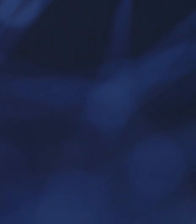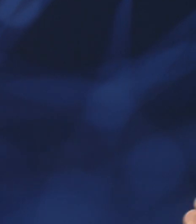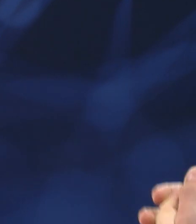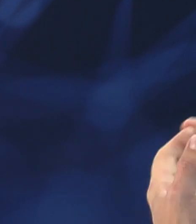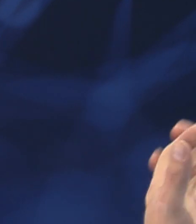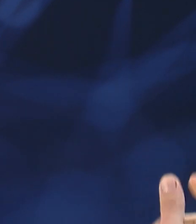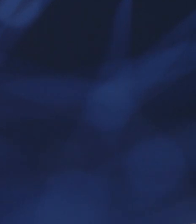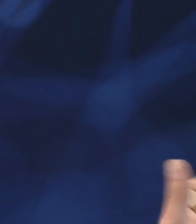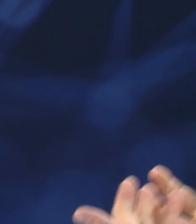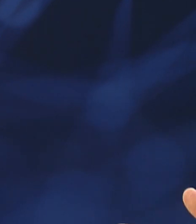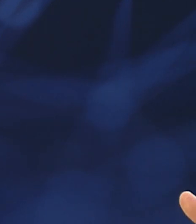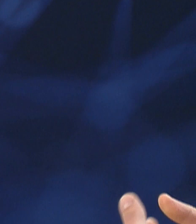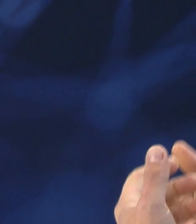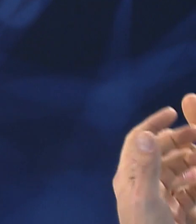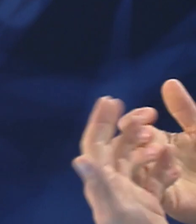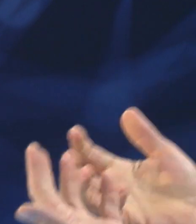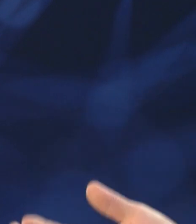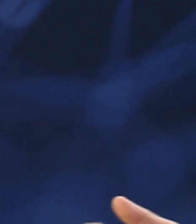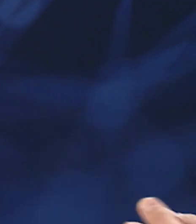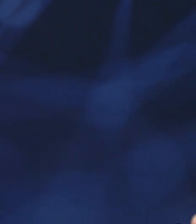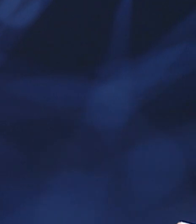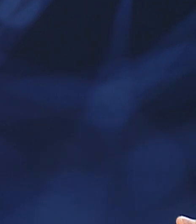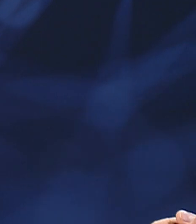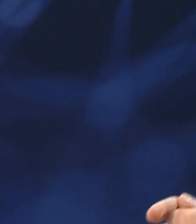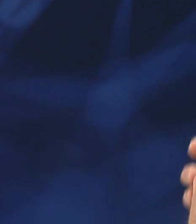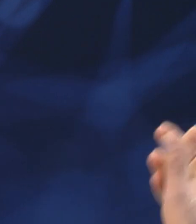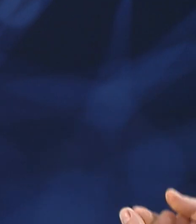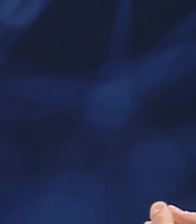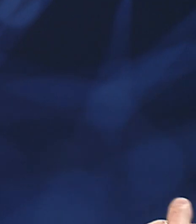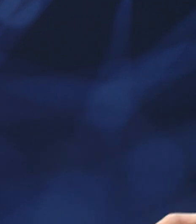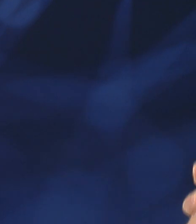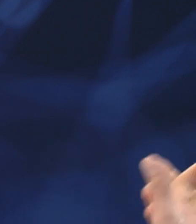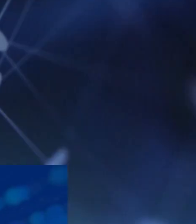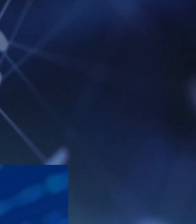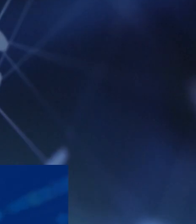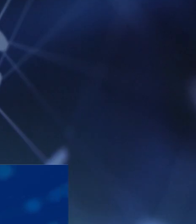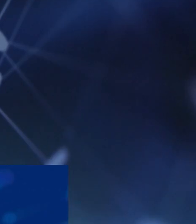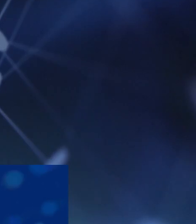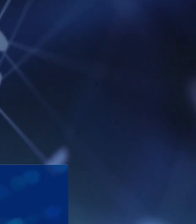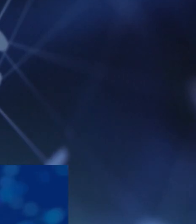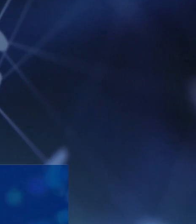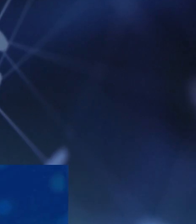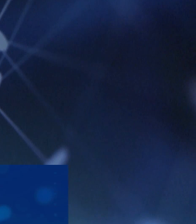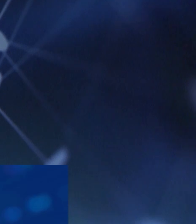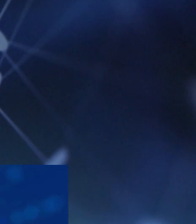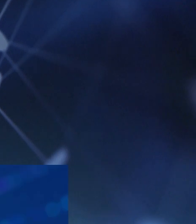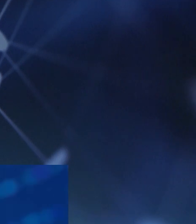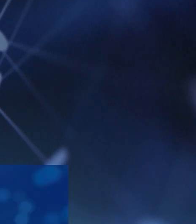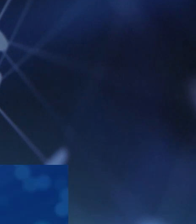ми стараємося в наших кол-центрах, або на фейсбуку, нашій сторінці, або на нашому сайті, ми стараємося, наскільки